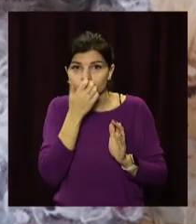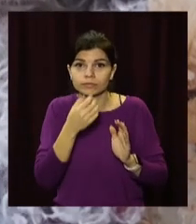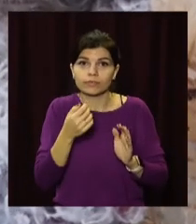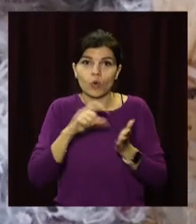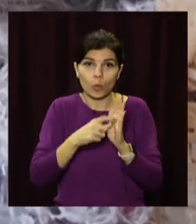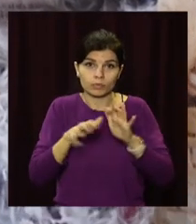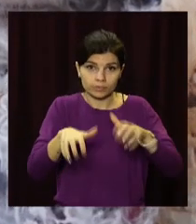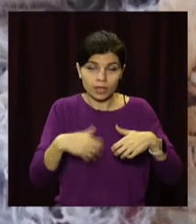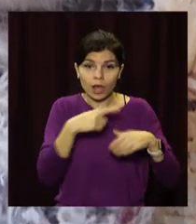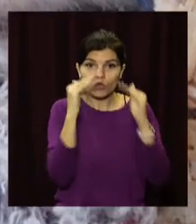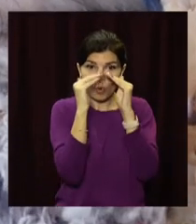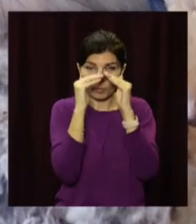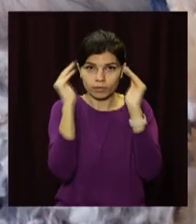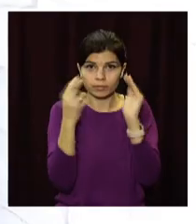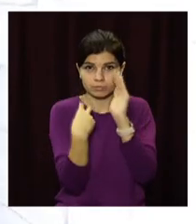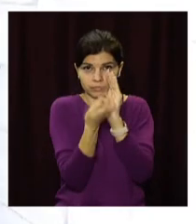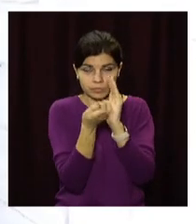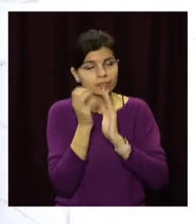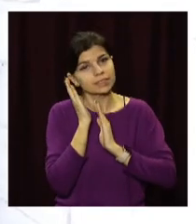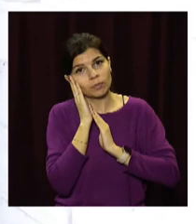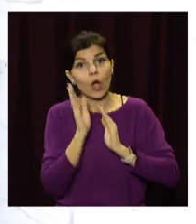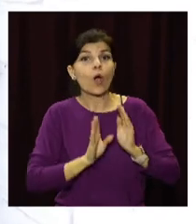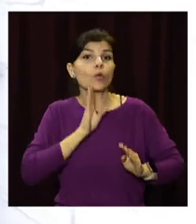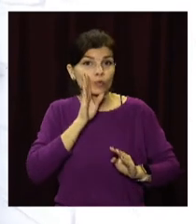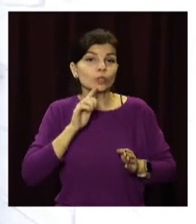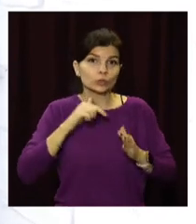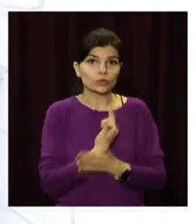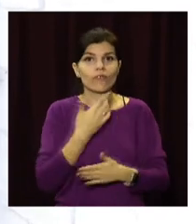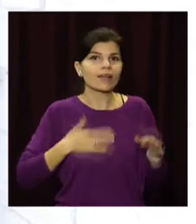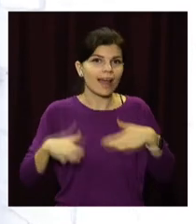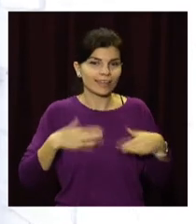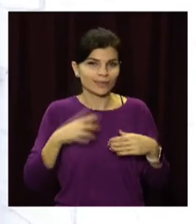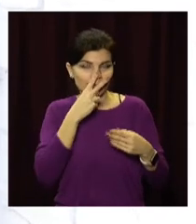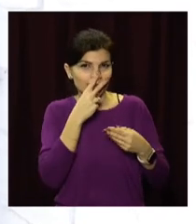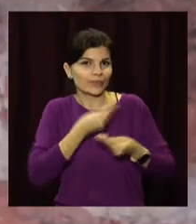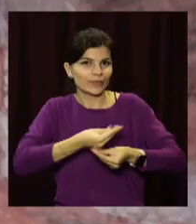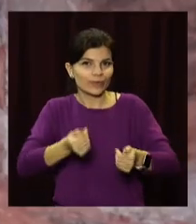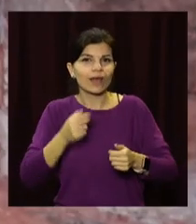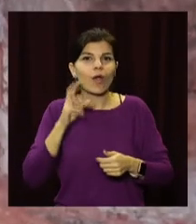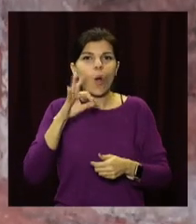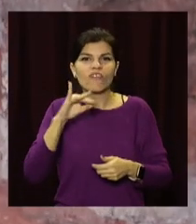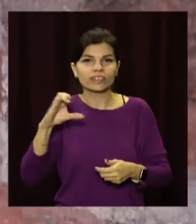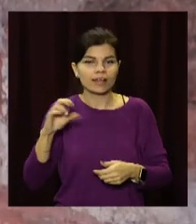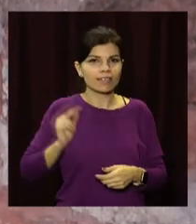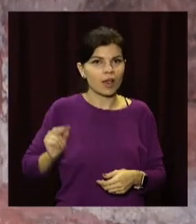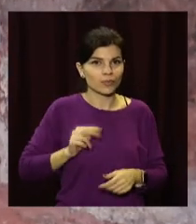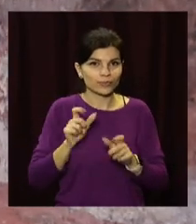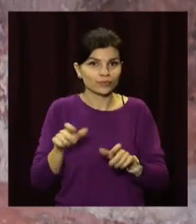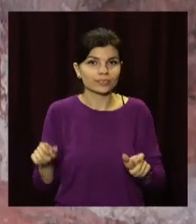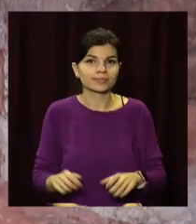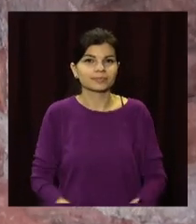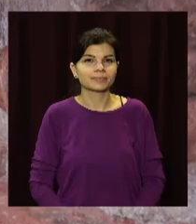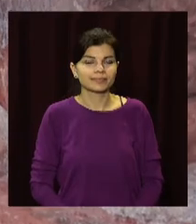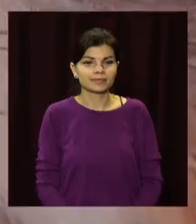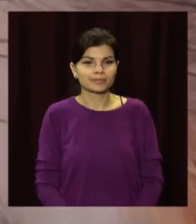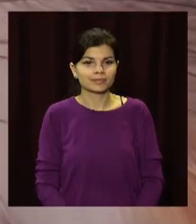ховається у свій будиночок і засинає, аби вранці знову радувати офісних працівників. Галина Гусак, Денис Крикус,